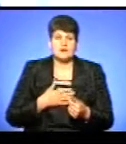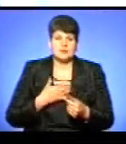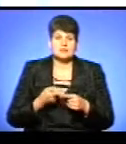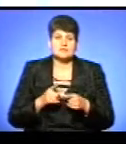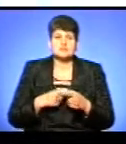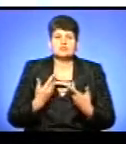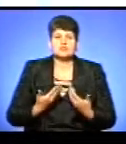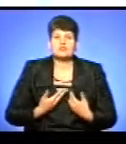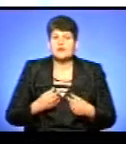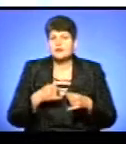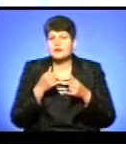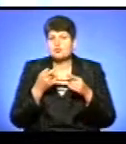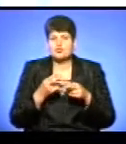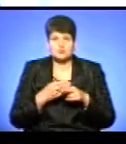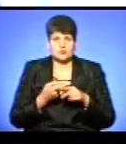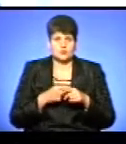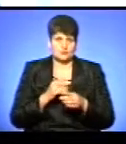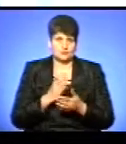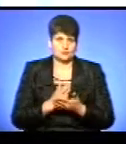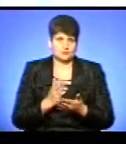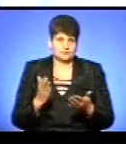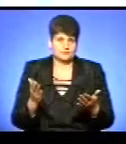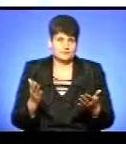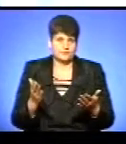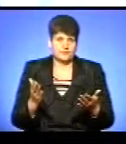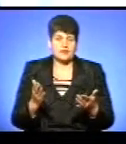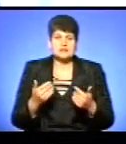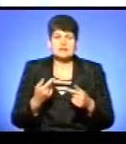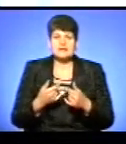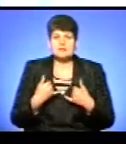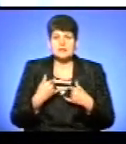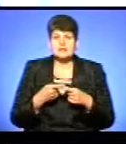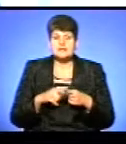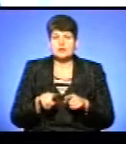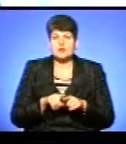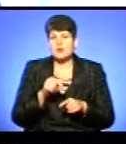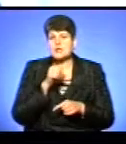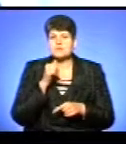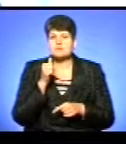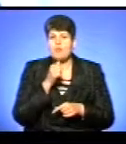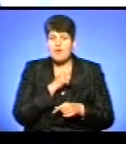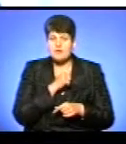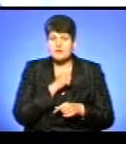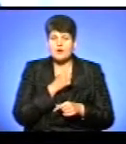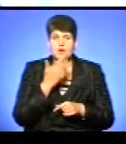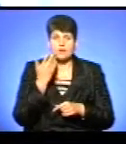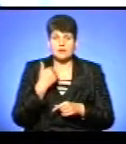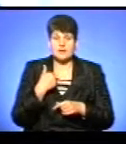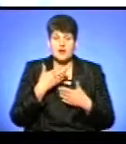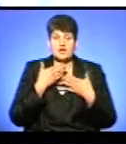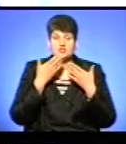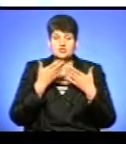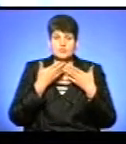живу, я без цього не можу існувати. З одного боку, це для мене як сповідь. Коли я читаю